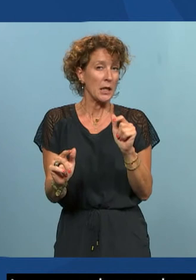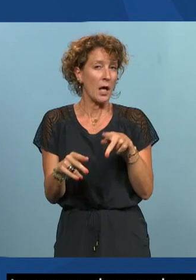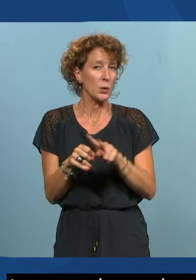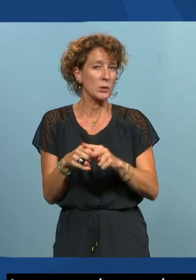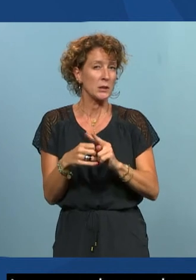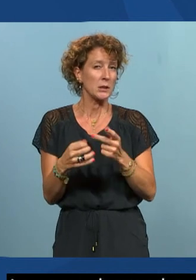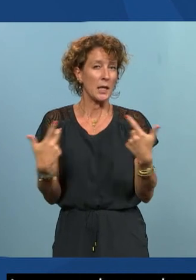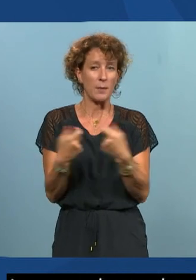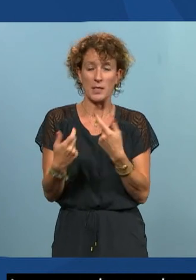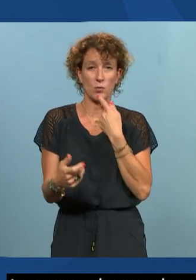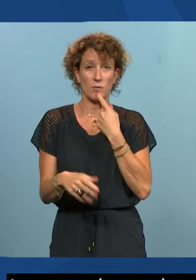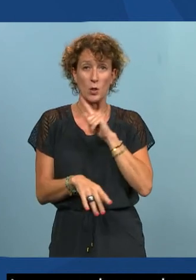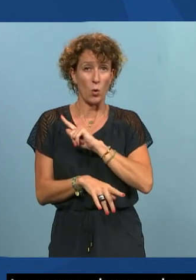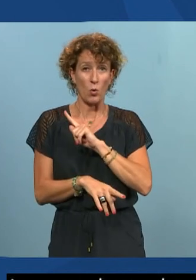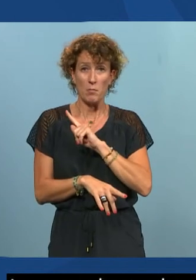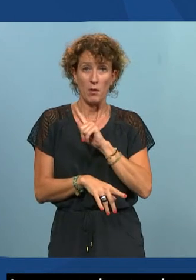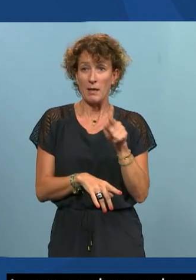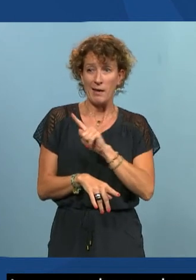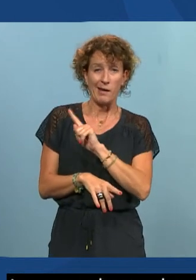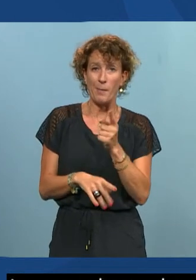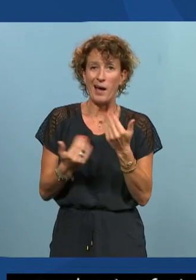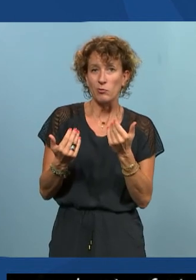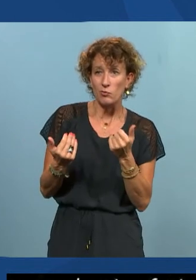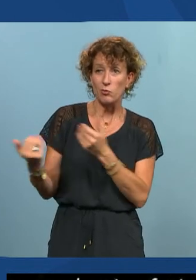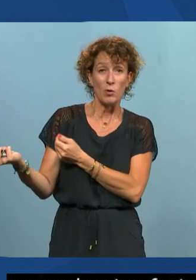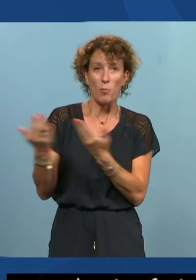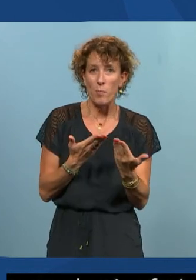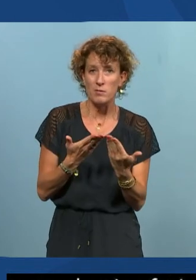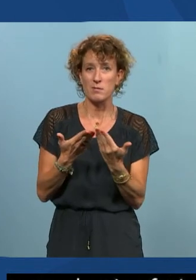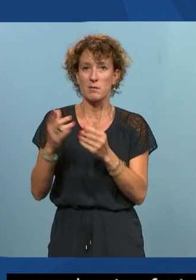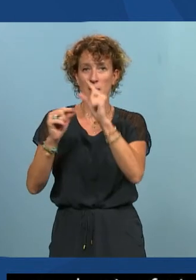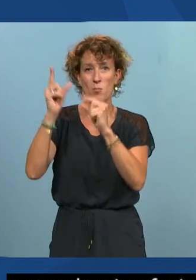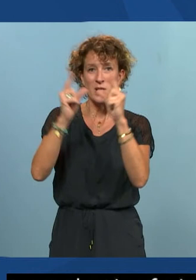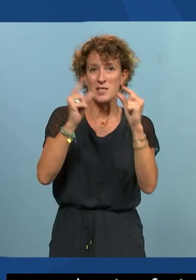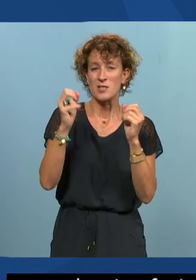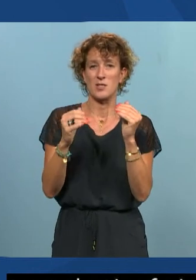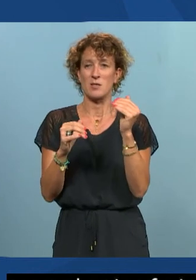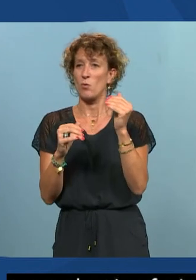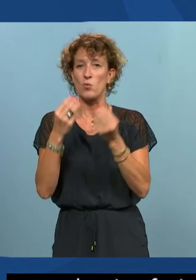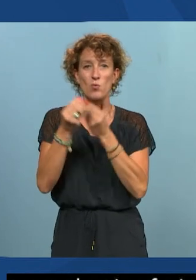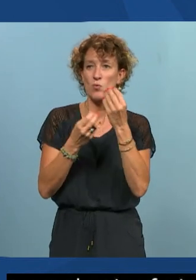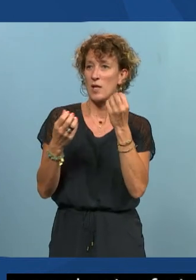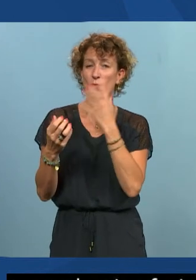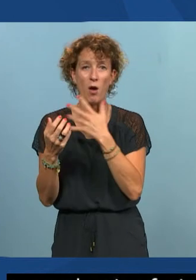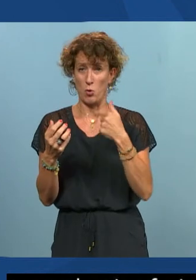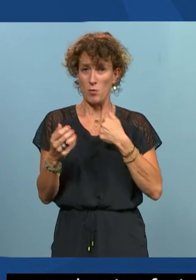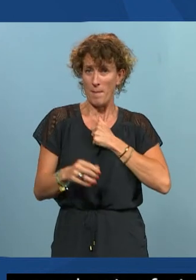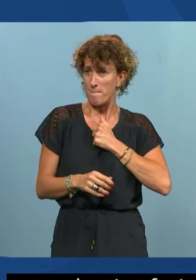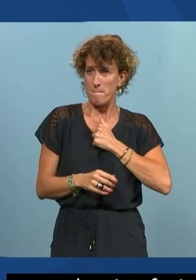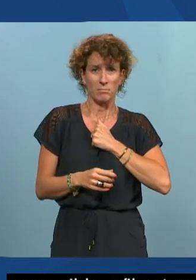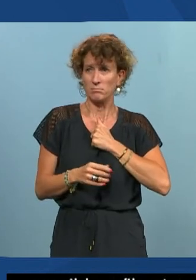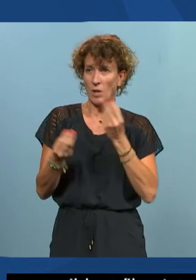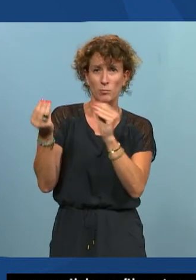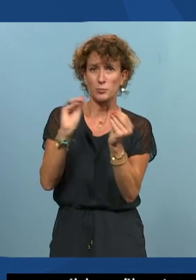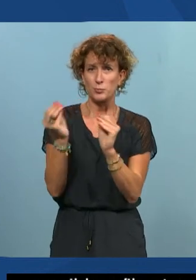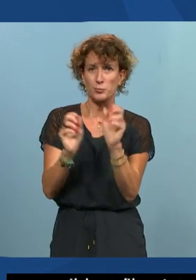qu'il n'a pas attendu qu'on lui propose un système pour changer les polices de caractère il les a changés sur sa machine il a changé les couleurs sur sa machine pour que Google